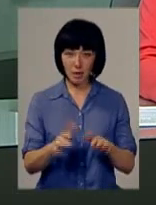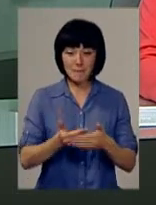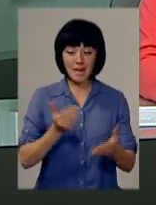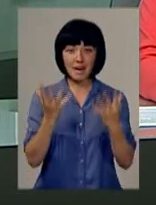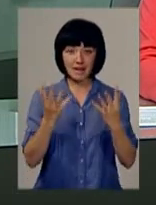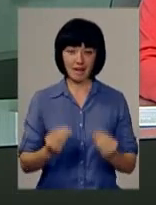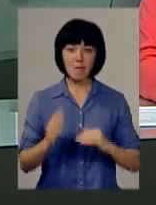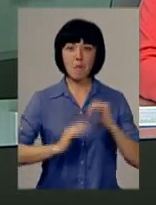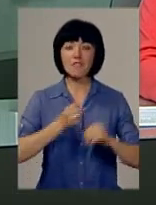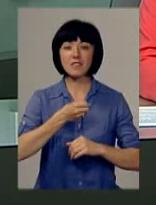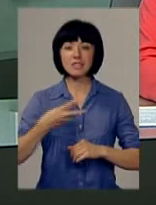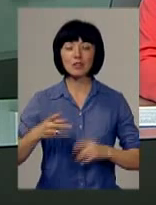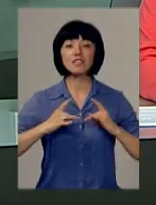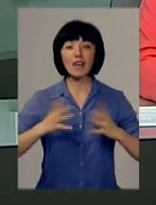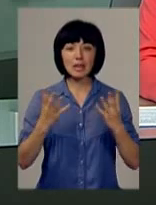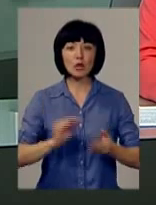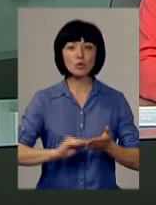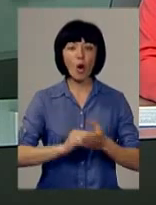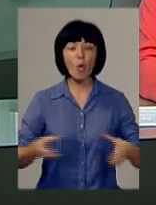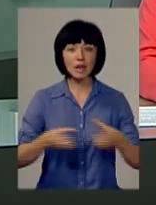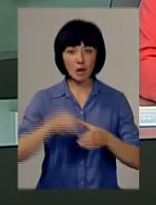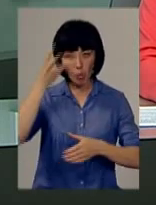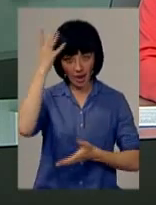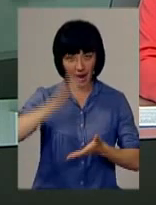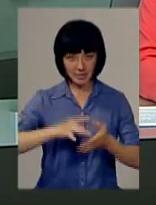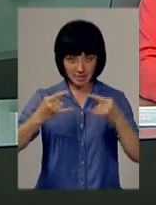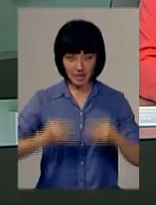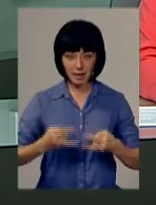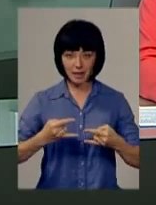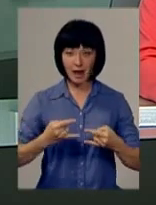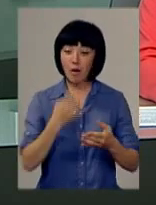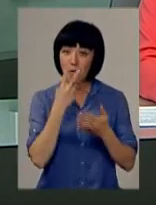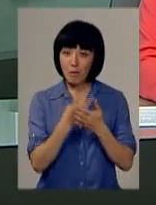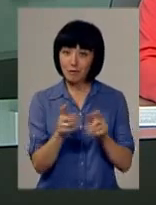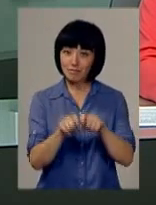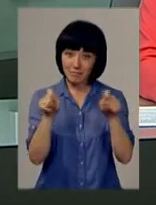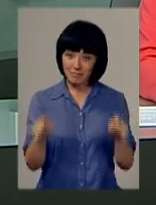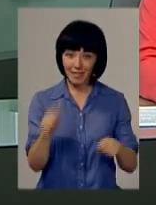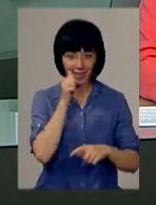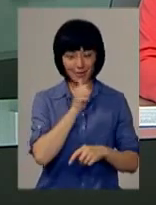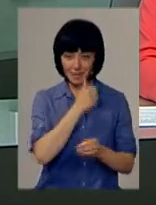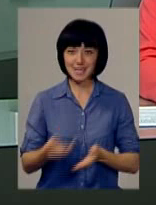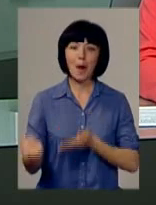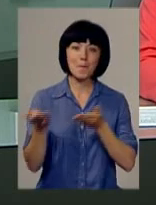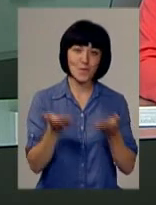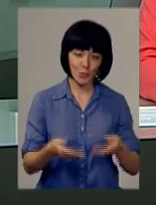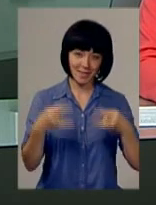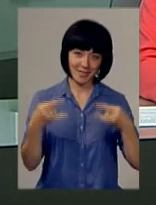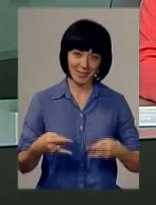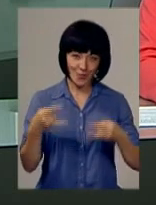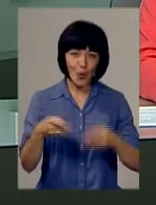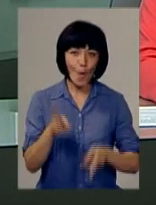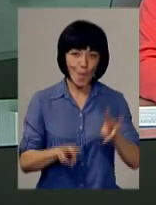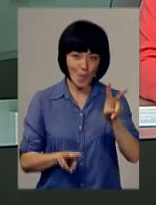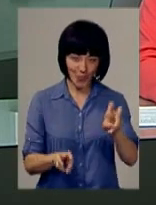Впередень професійного свята, Дня журналіста, творчий колектив «Поділляцентр» відхиляє завіс у таємничості і запрошує вас на телевізійну